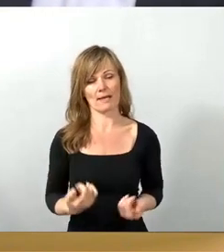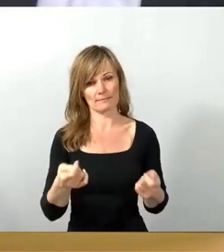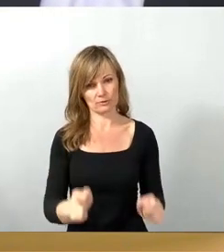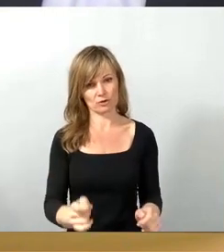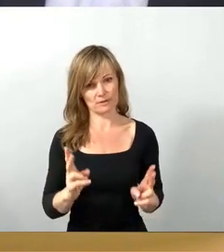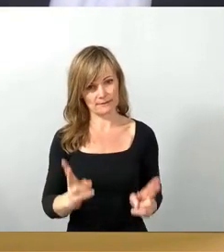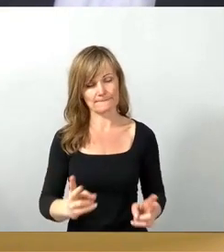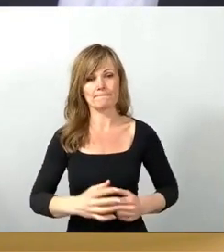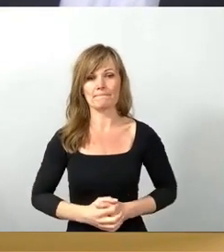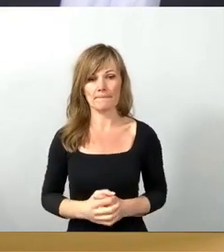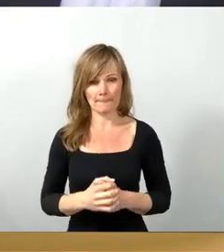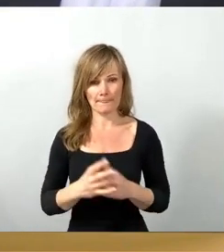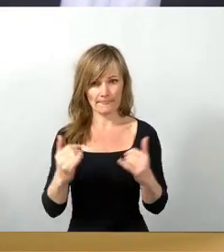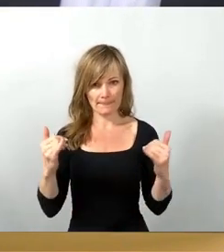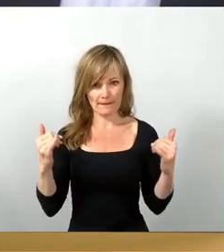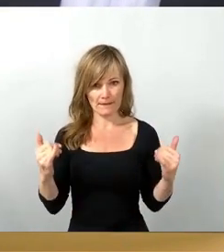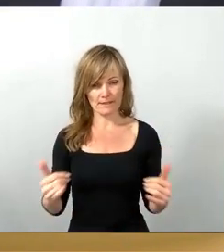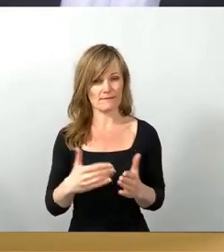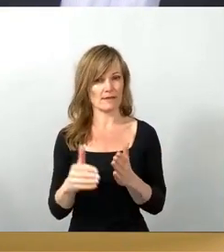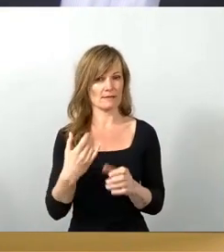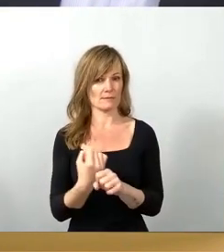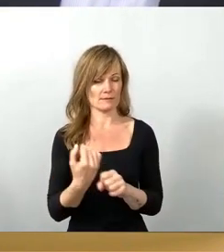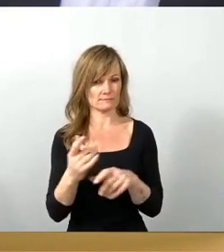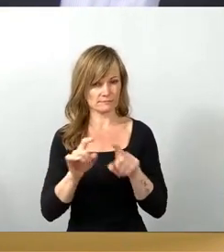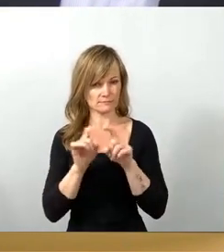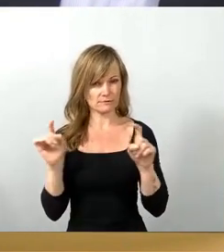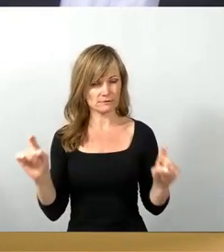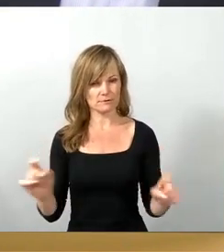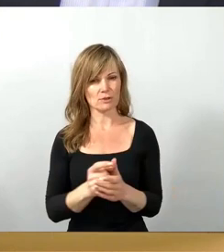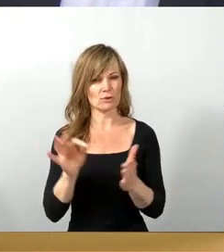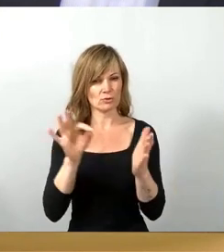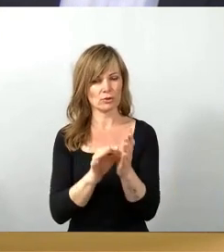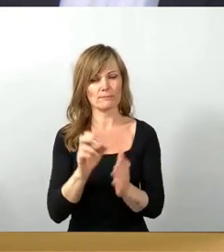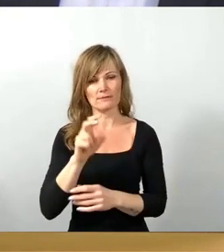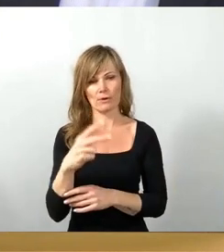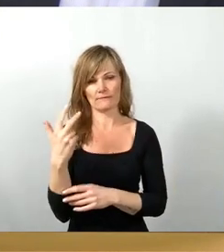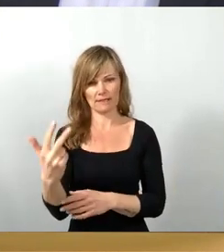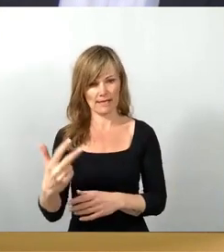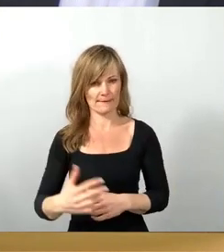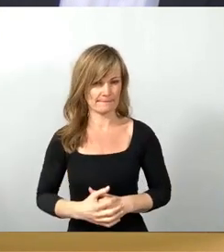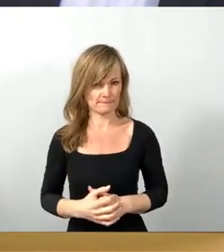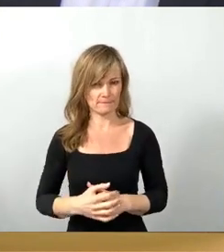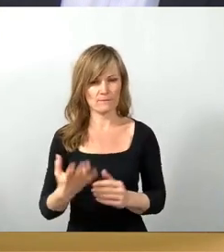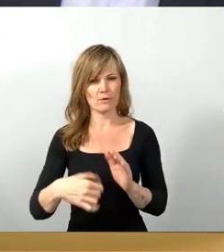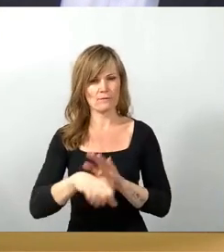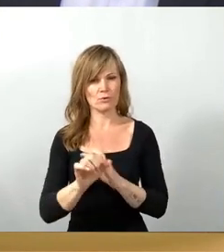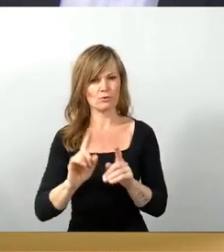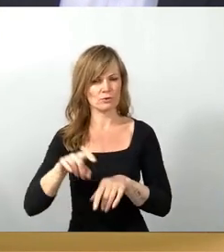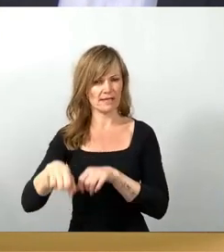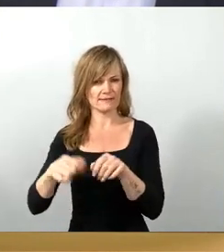Würden wir weitermachen mit dem Top 12.3 Fuß- und Radwegbeleuchtung am